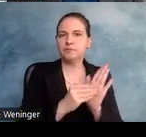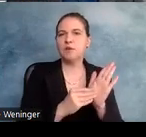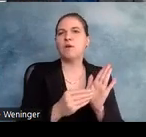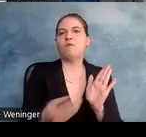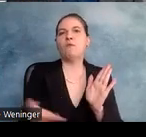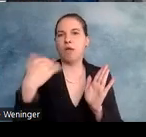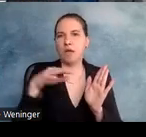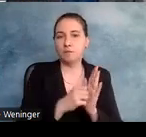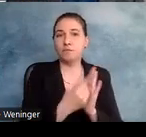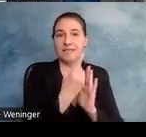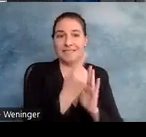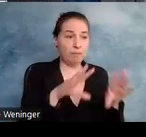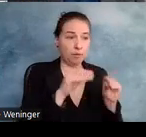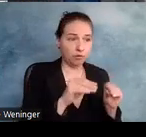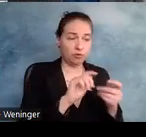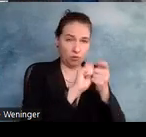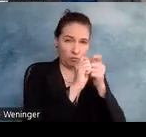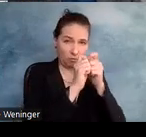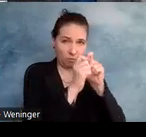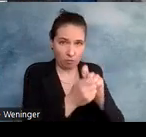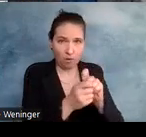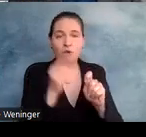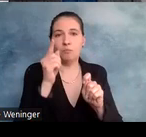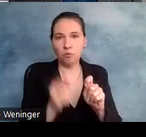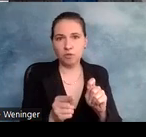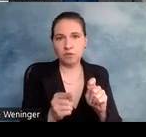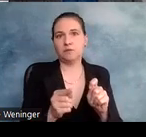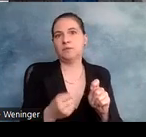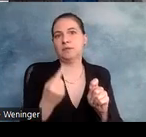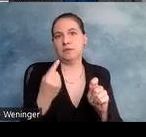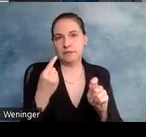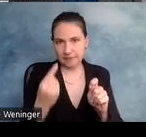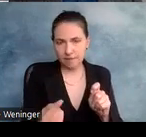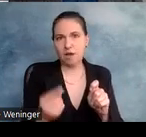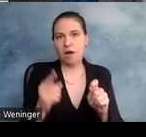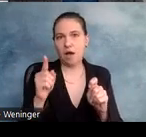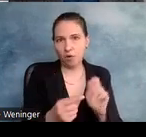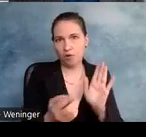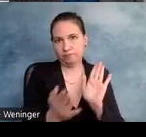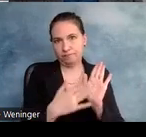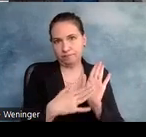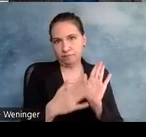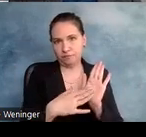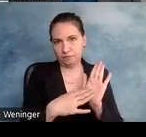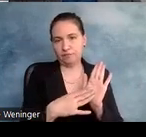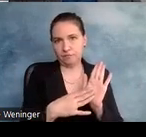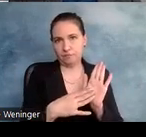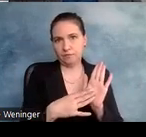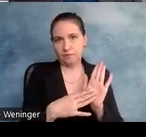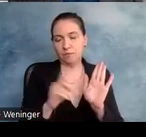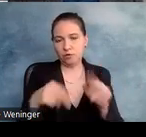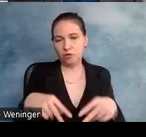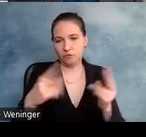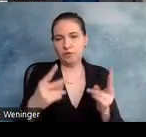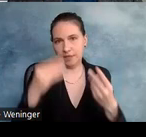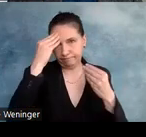und verändert, also wenn ihr es verändert, dann muss das entsprechend auch wieder öffentlich gemacht werden